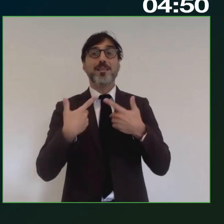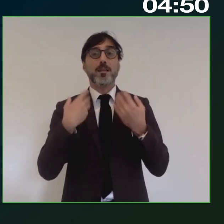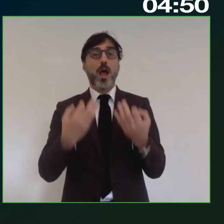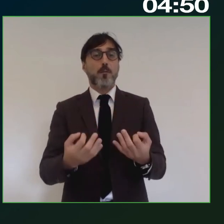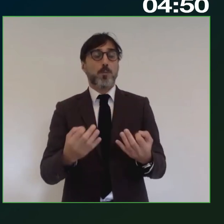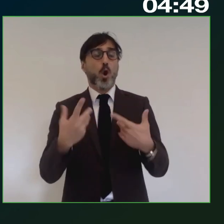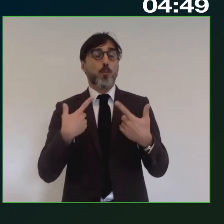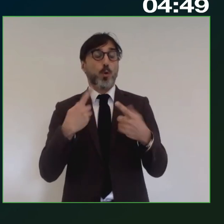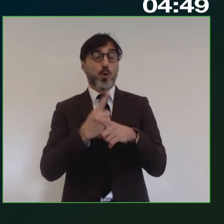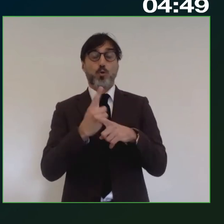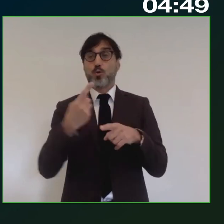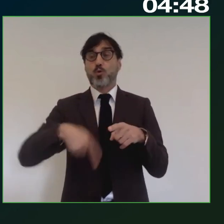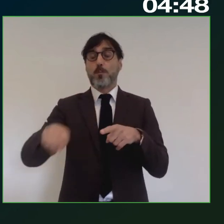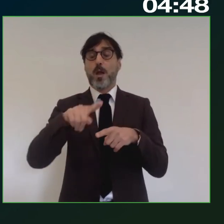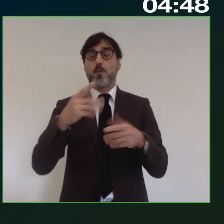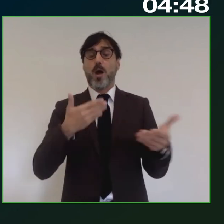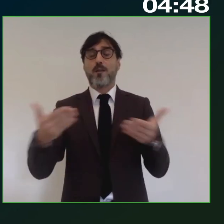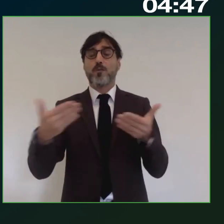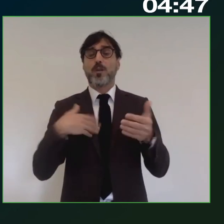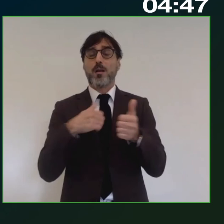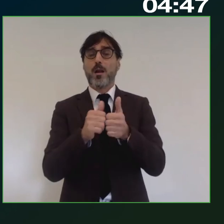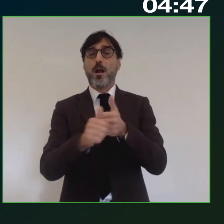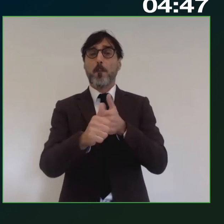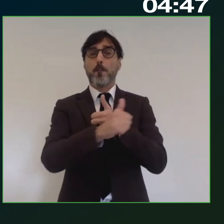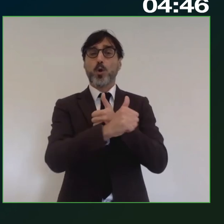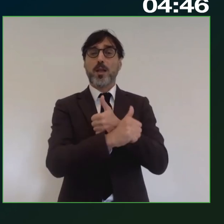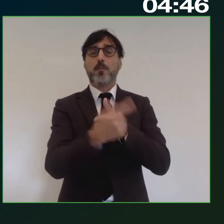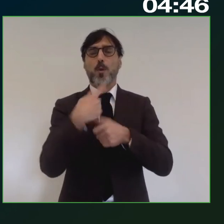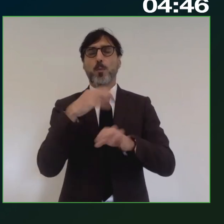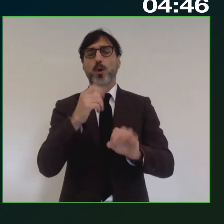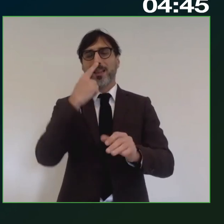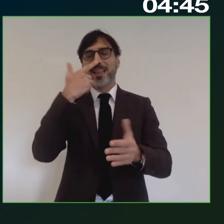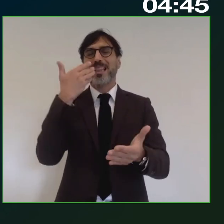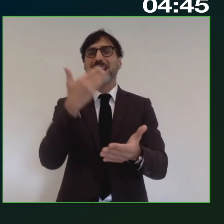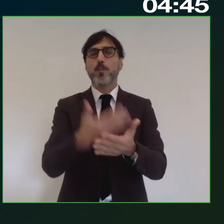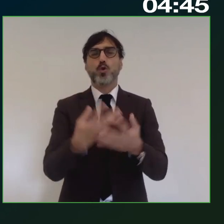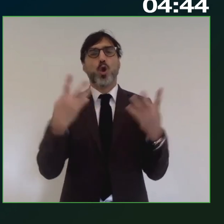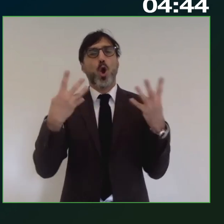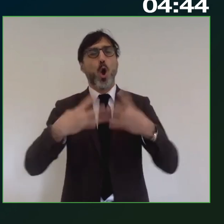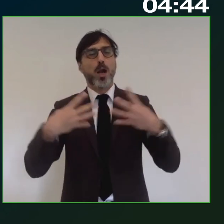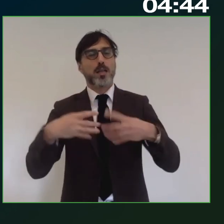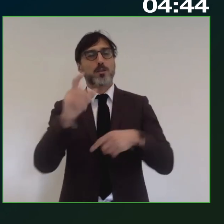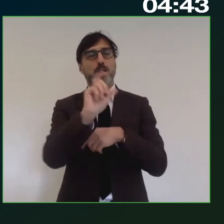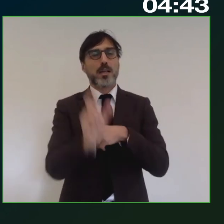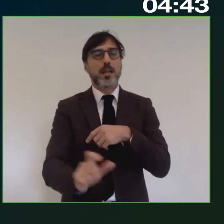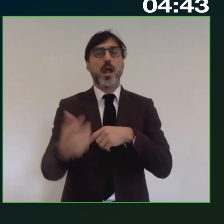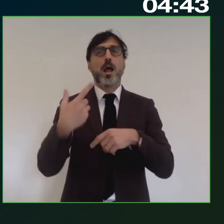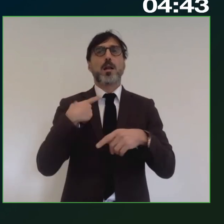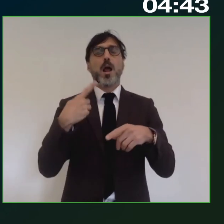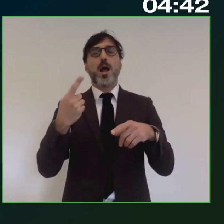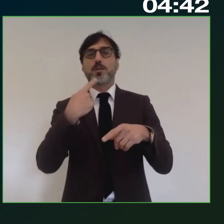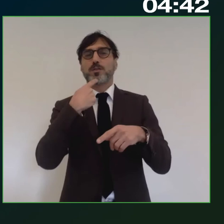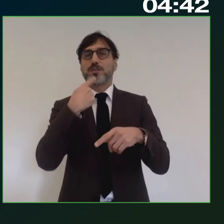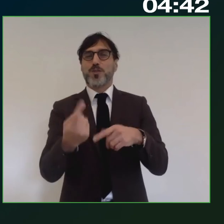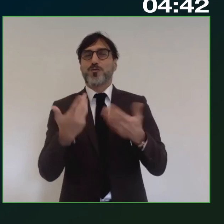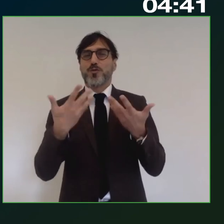si devono affrontare con il partenariato è talmente alta per la tipologia di organizzazione del Paese dei corpi intermedi che citava